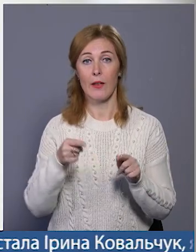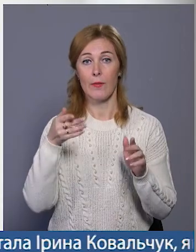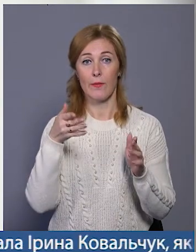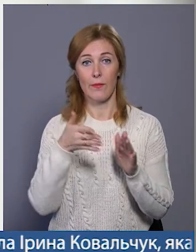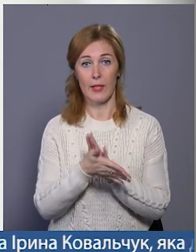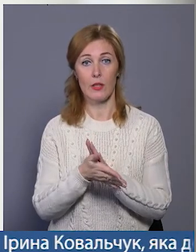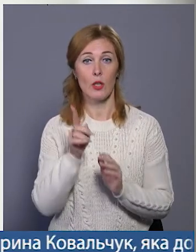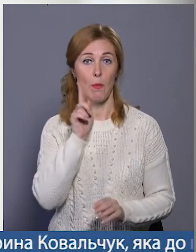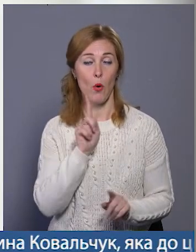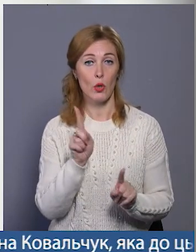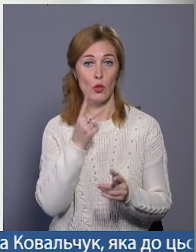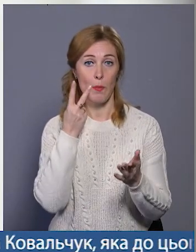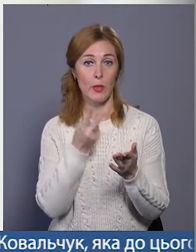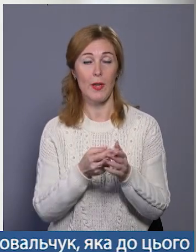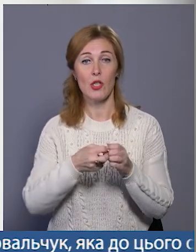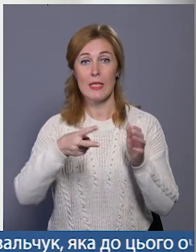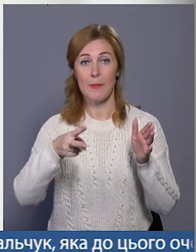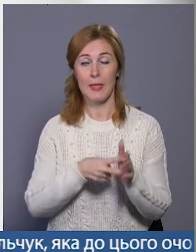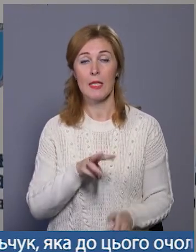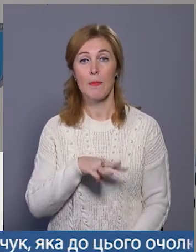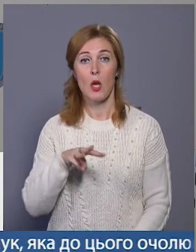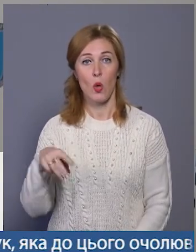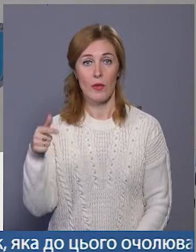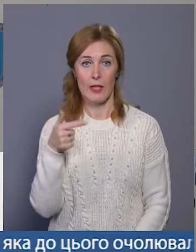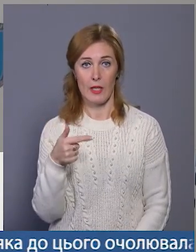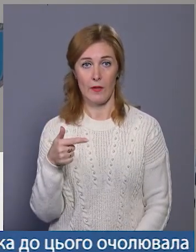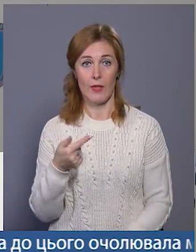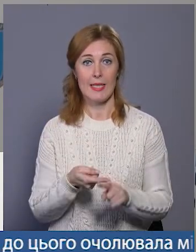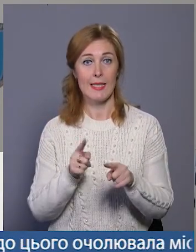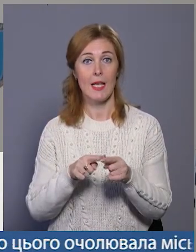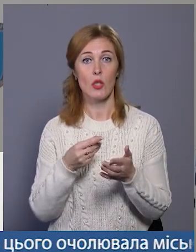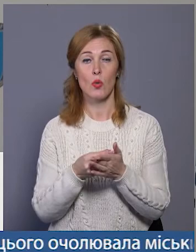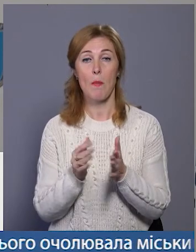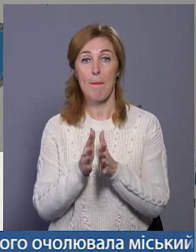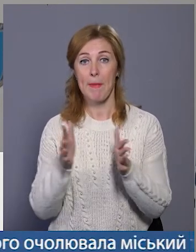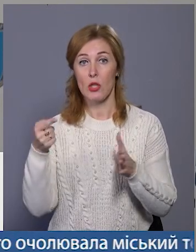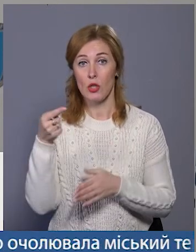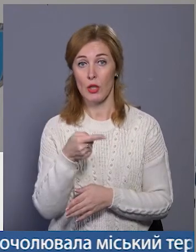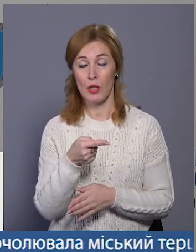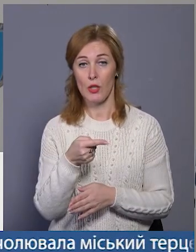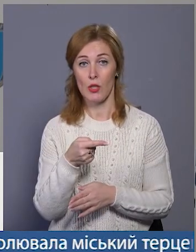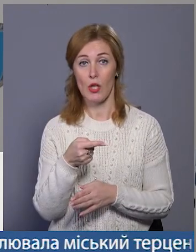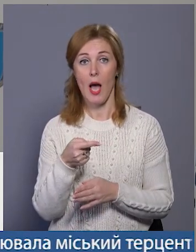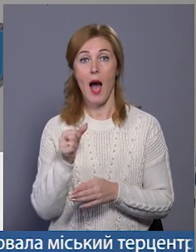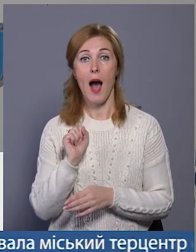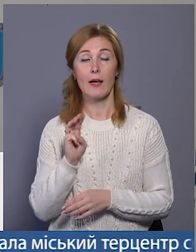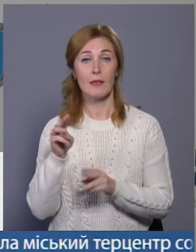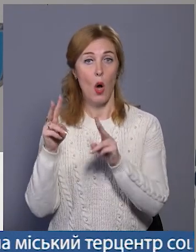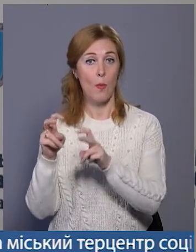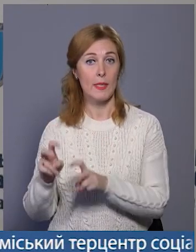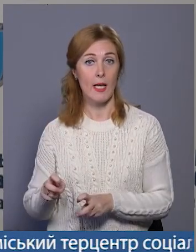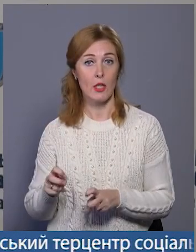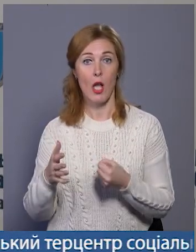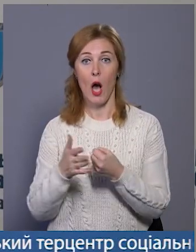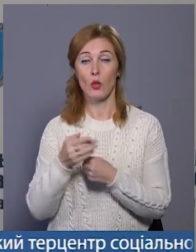поки що передбачили 17 мільйонів гривень. Якщо сума більше тисячі гривень, ще йде акт обстеження, якщо до тисячі гривень акт